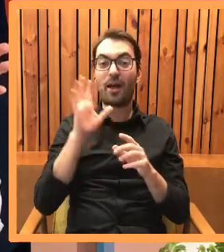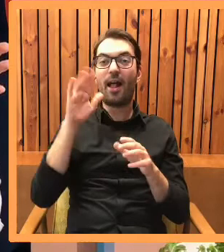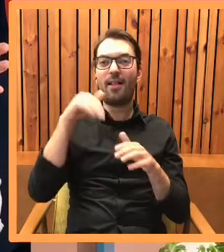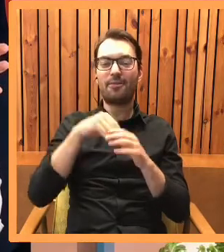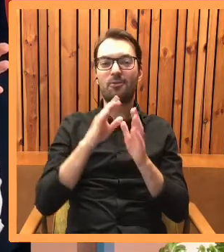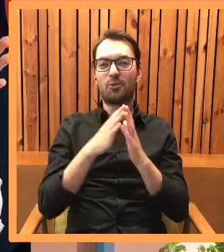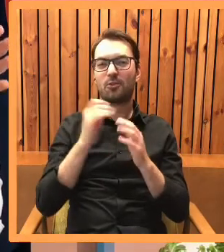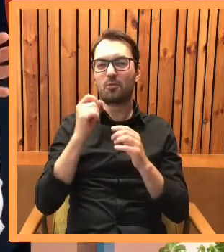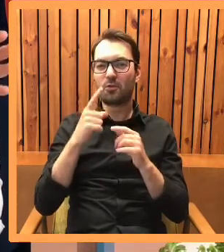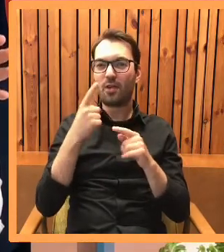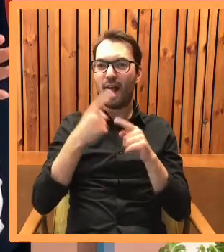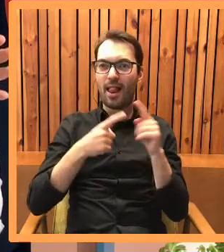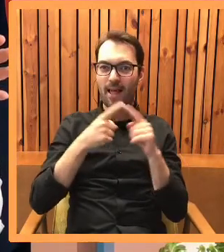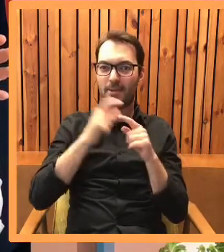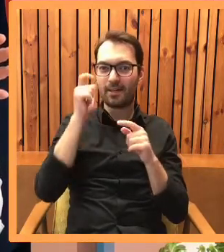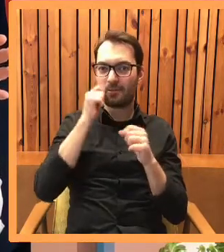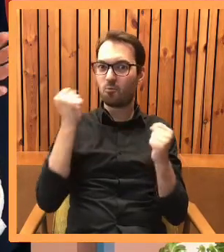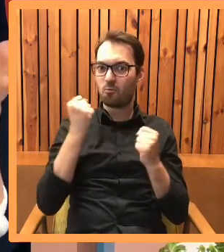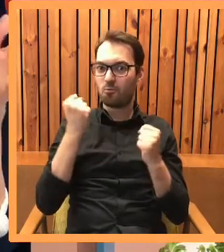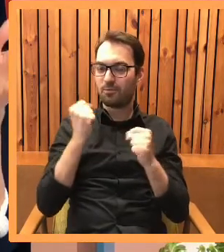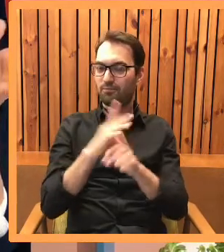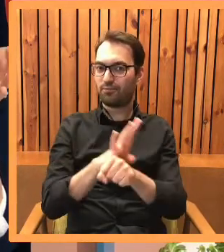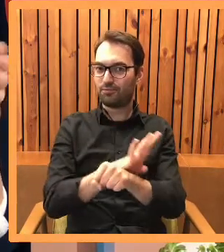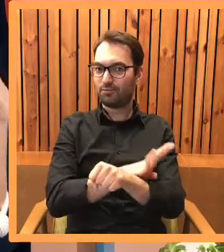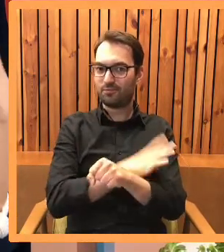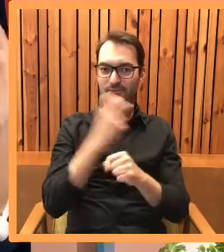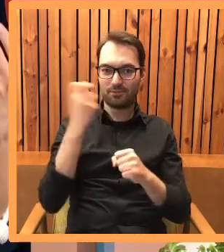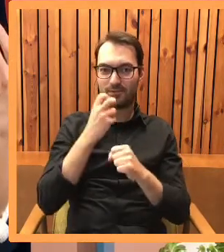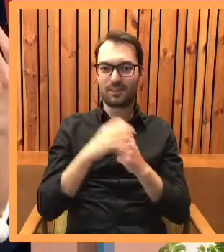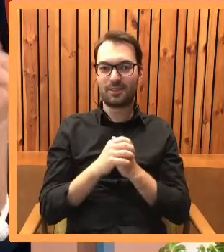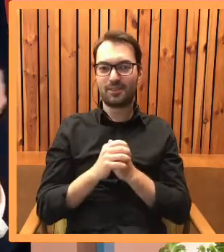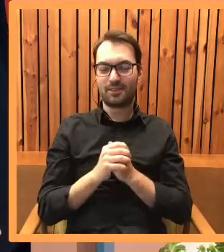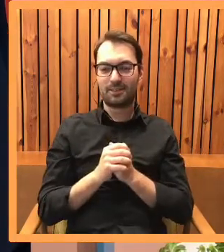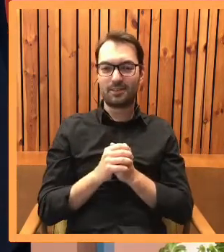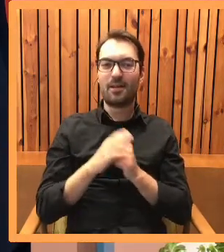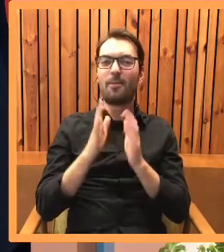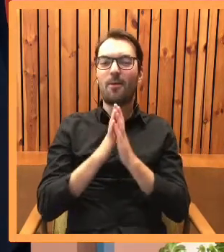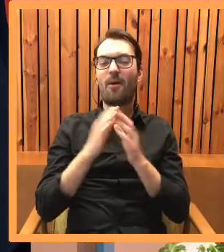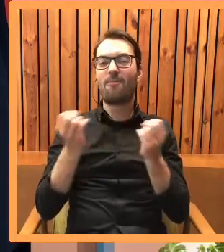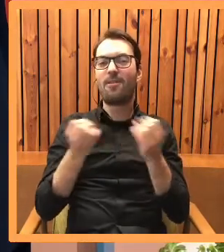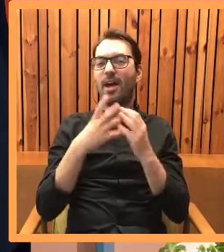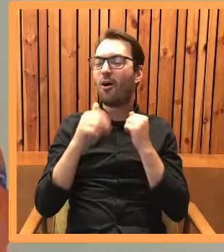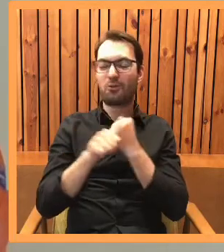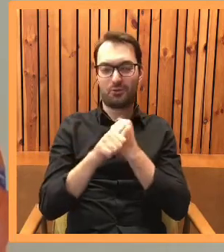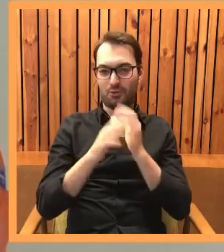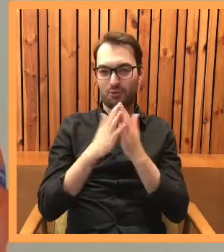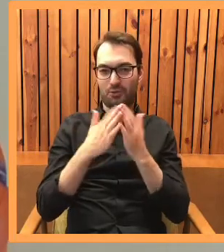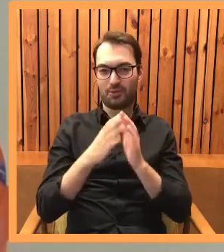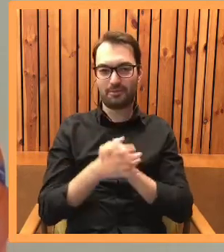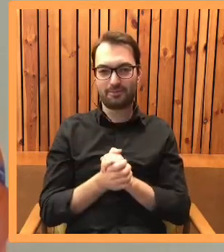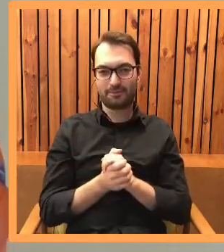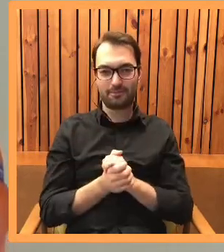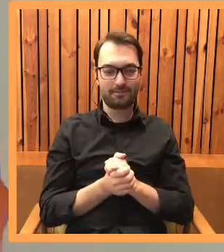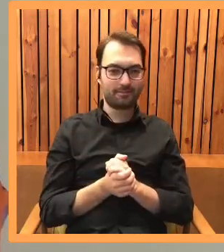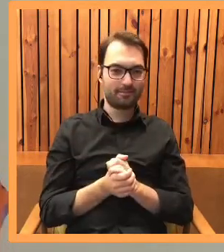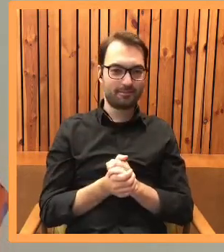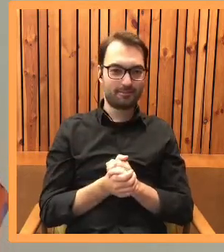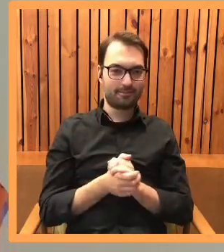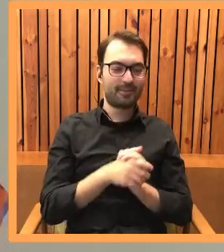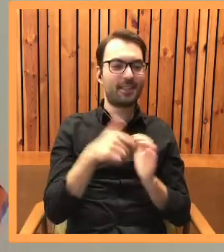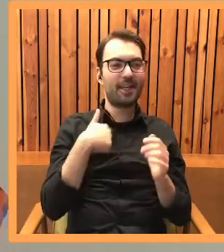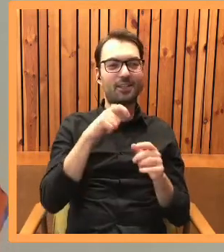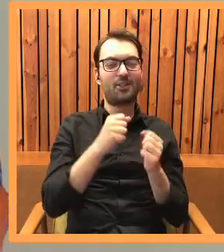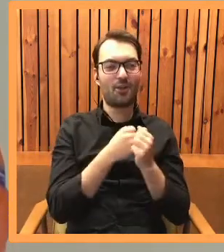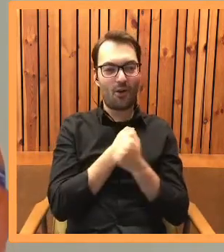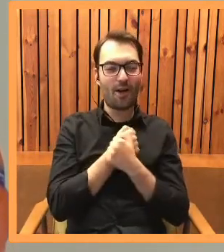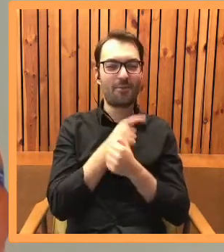historia, no mrożąca momentami krew w żyłach, więc wytłumaczmy konwencję książki Ja Cię kocham, a Ty miał. Ja Cię kocham, a Ty